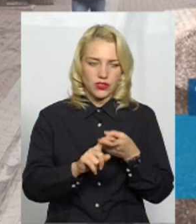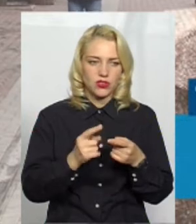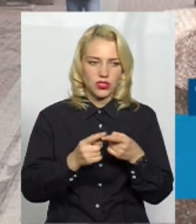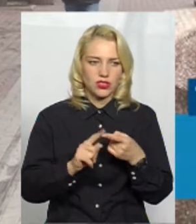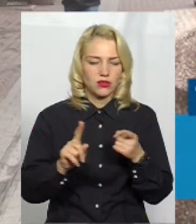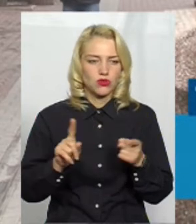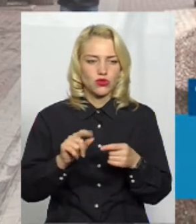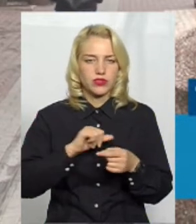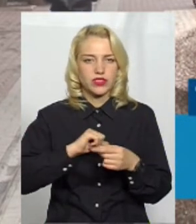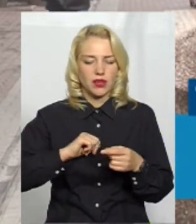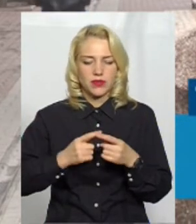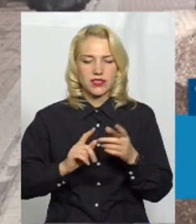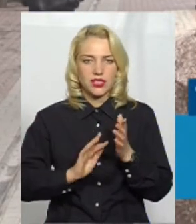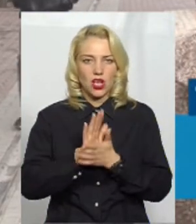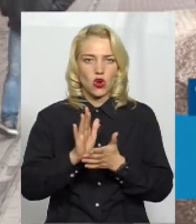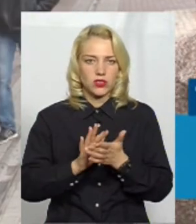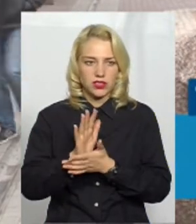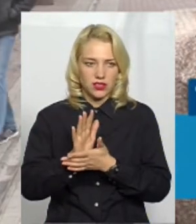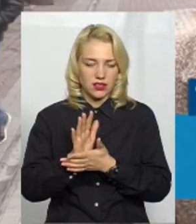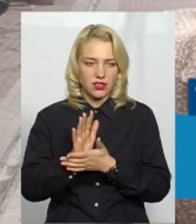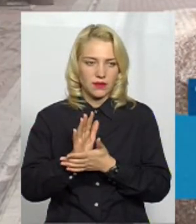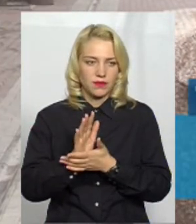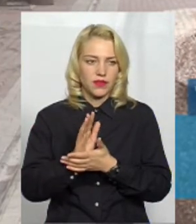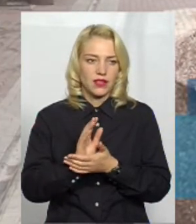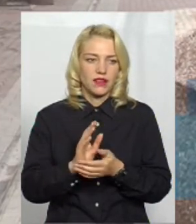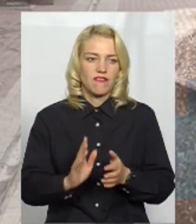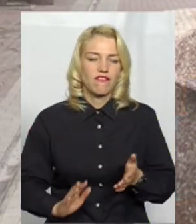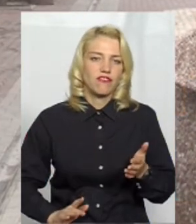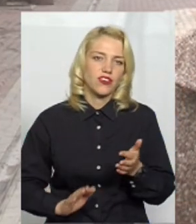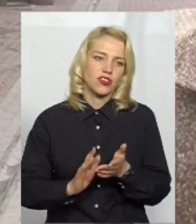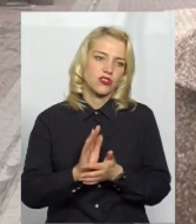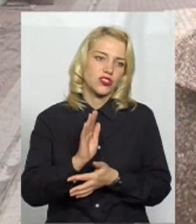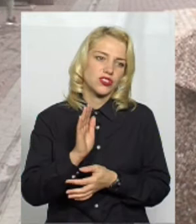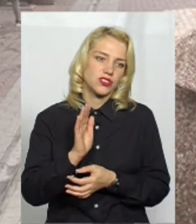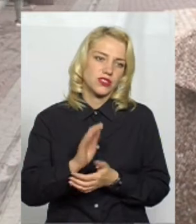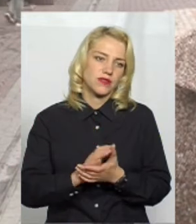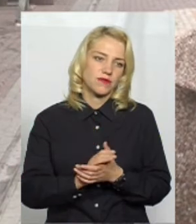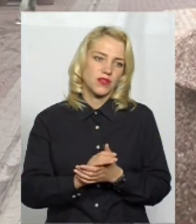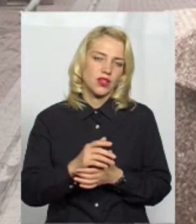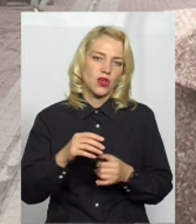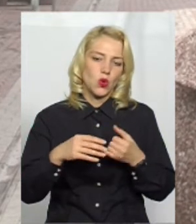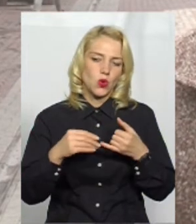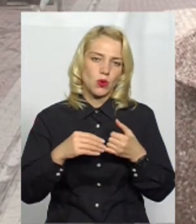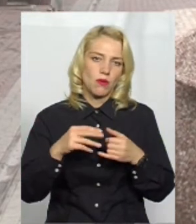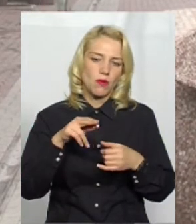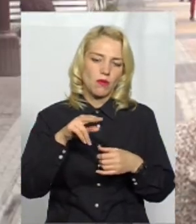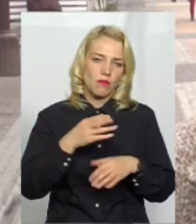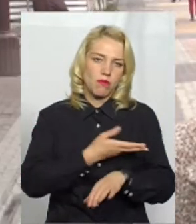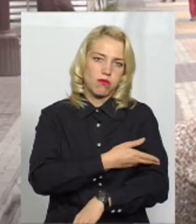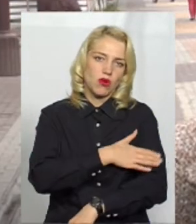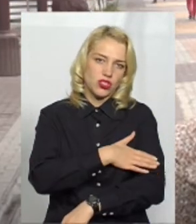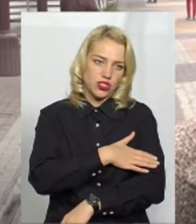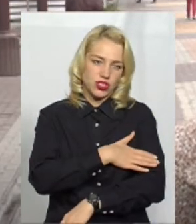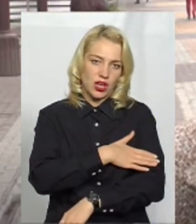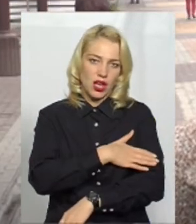самі ці рослини вирощені в ґрунтах у Польщі, і